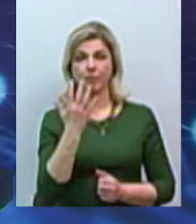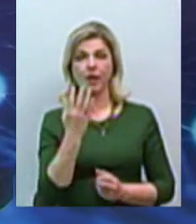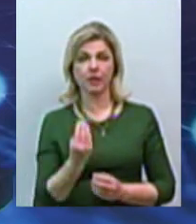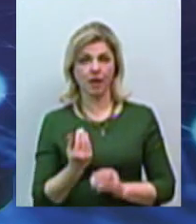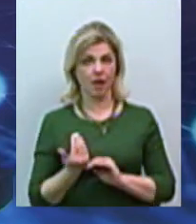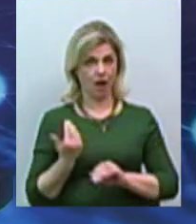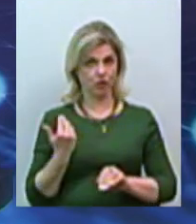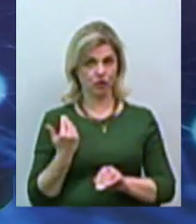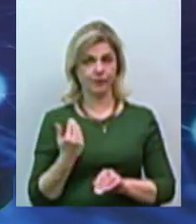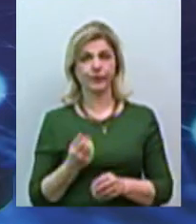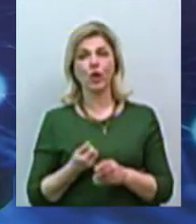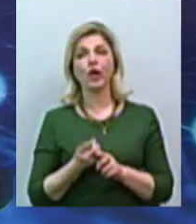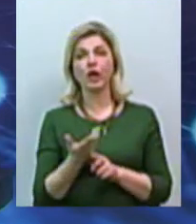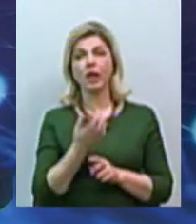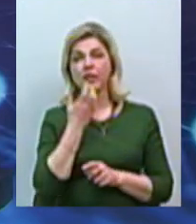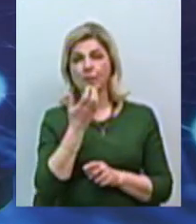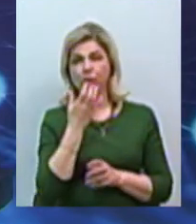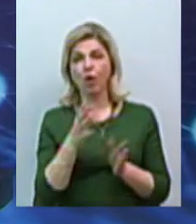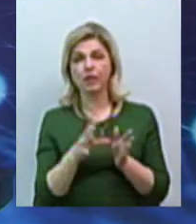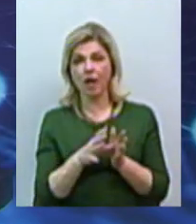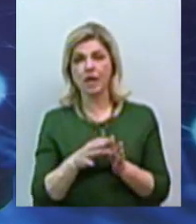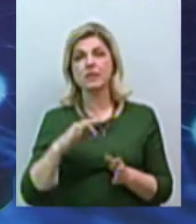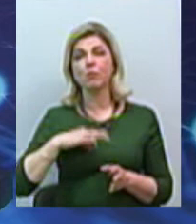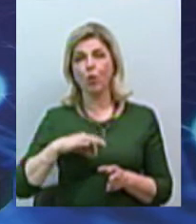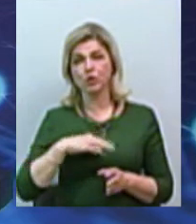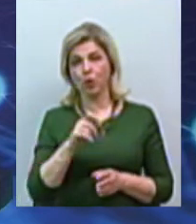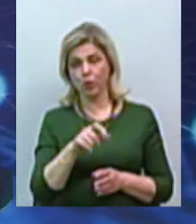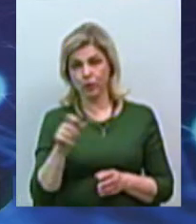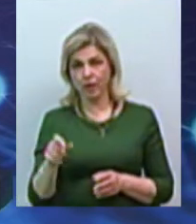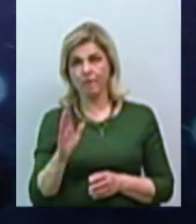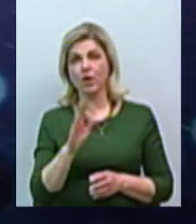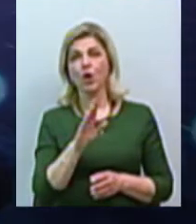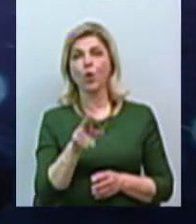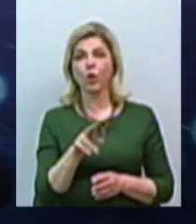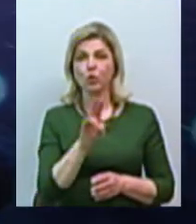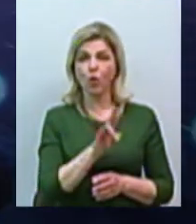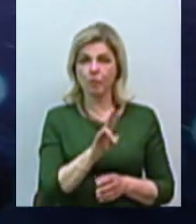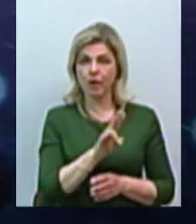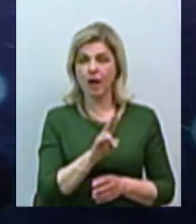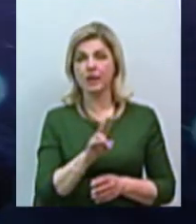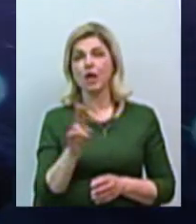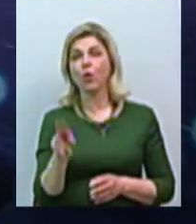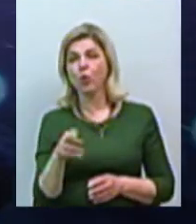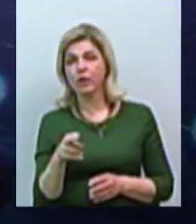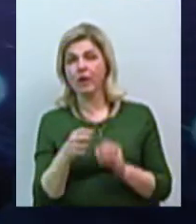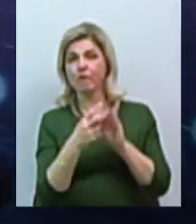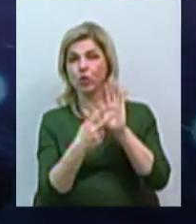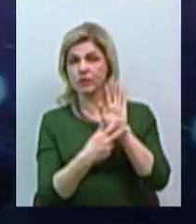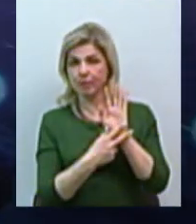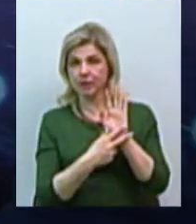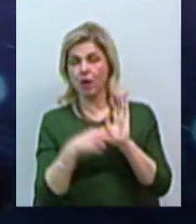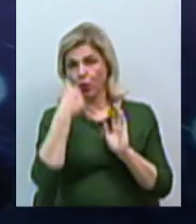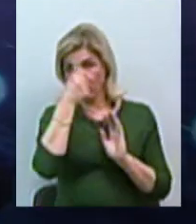Кількість теплової енергії, реалізована споживачам в грудні-листопаді 2018 року, становила